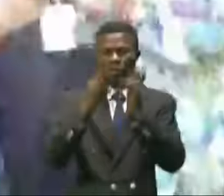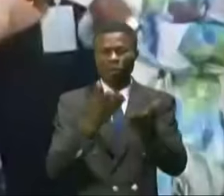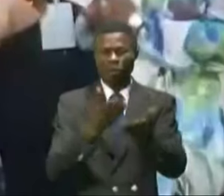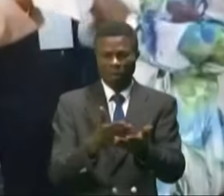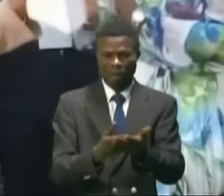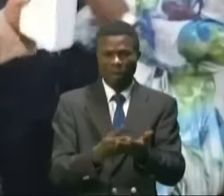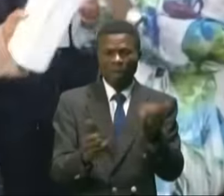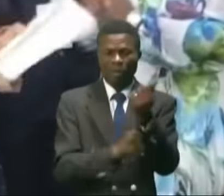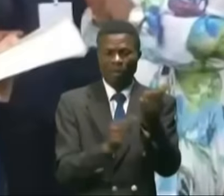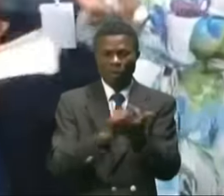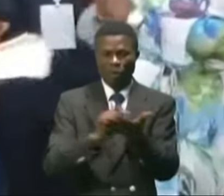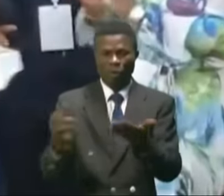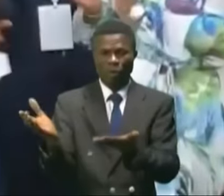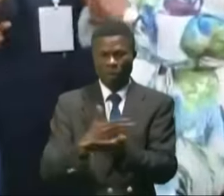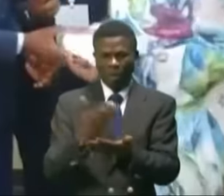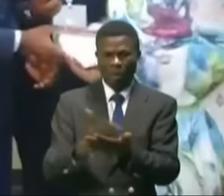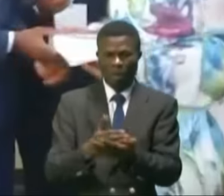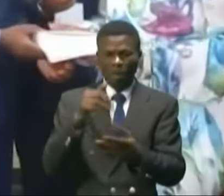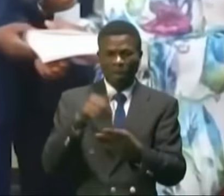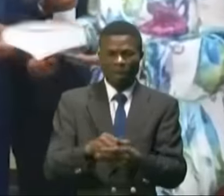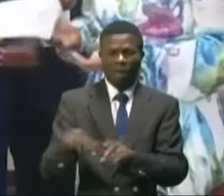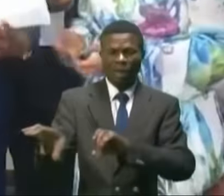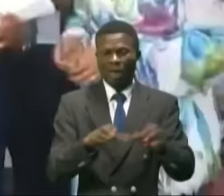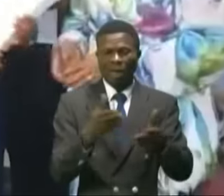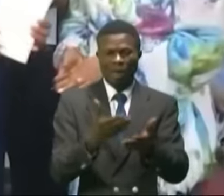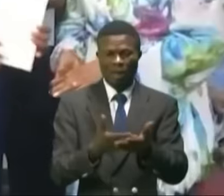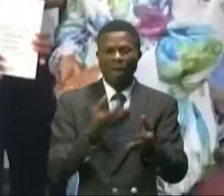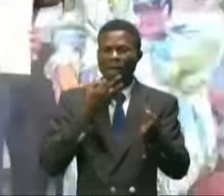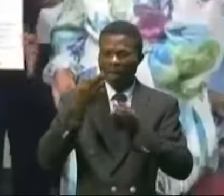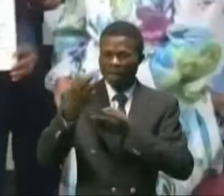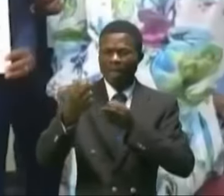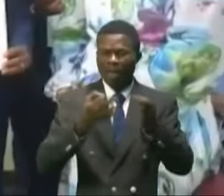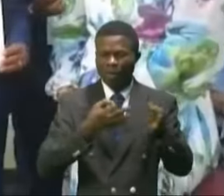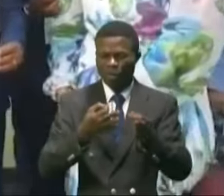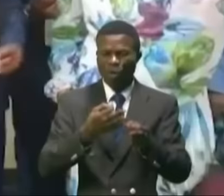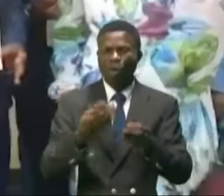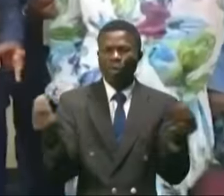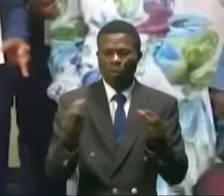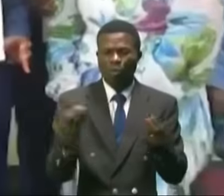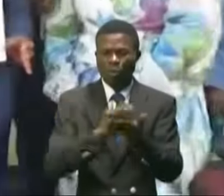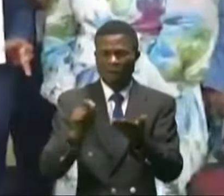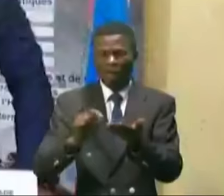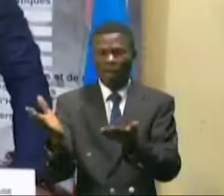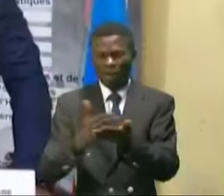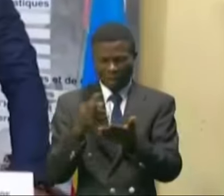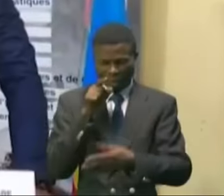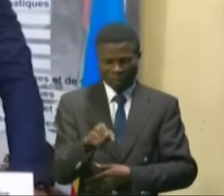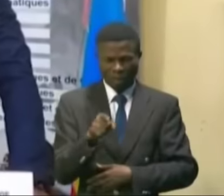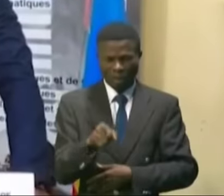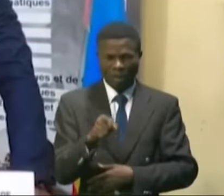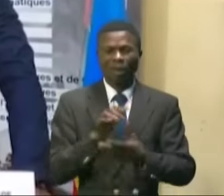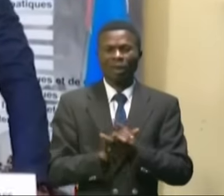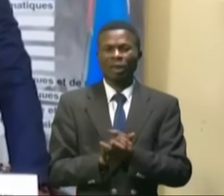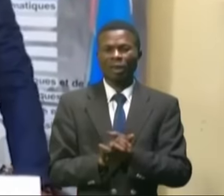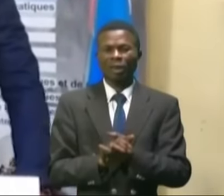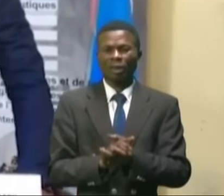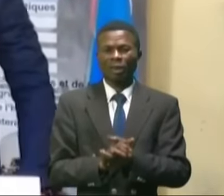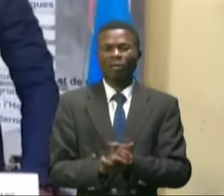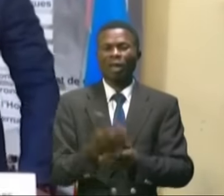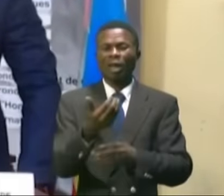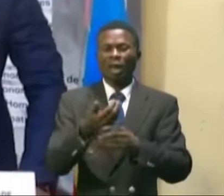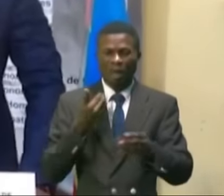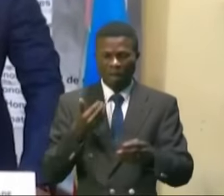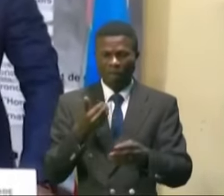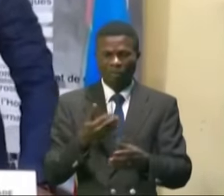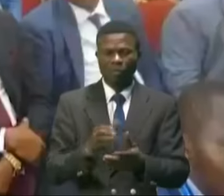l'auteur a au cours de cette séance expliqué sa motivation à écrire cet ouvrage avant de